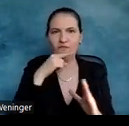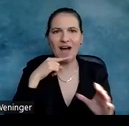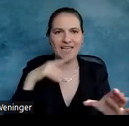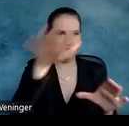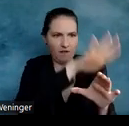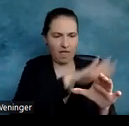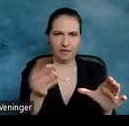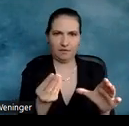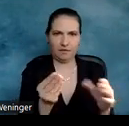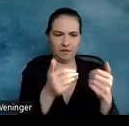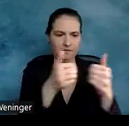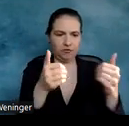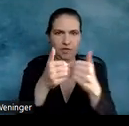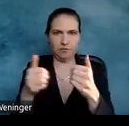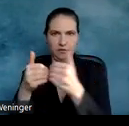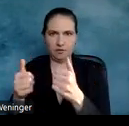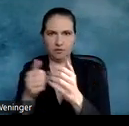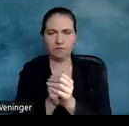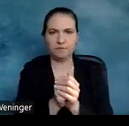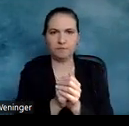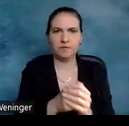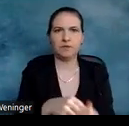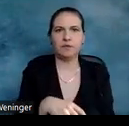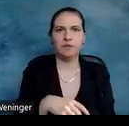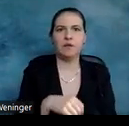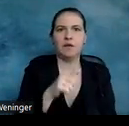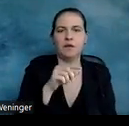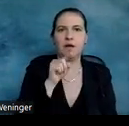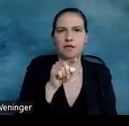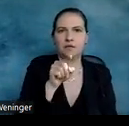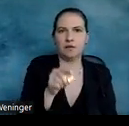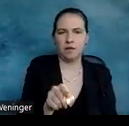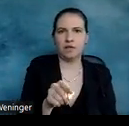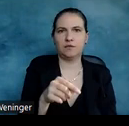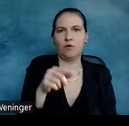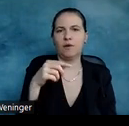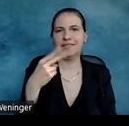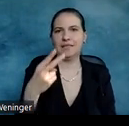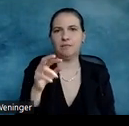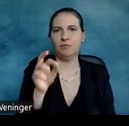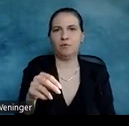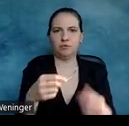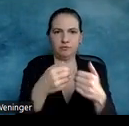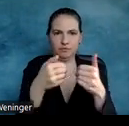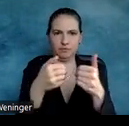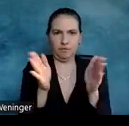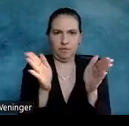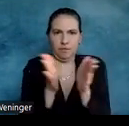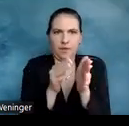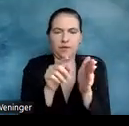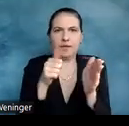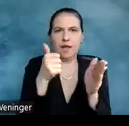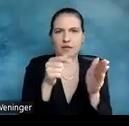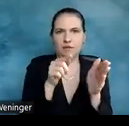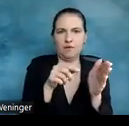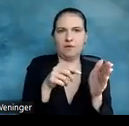der Zeichenabstand um 1,75 Punkt verdichtet. Beim zweiten um 1,0 Punkt